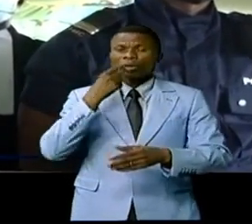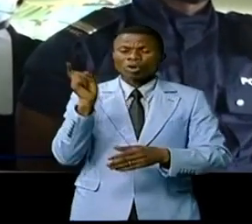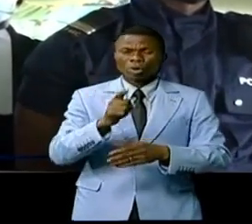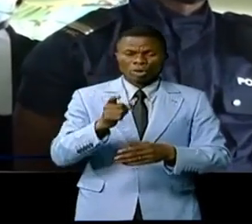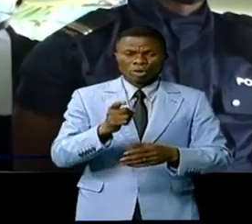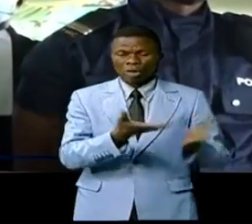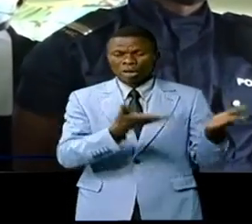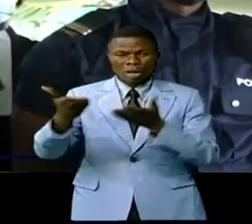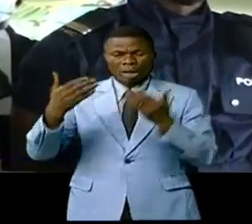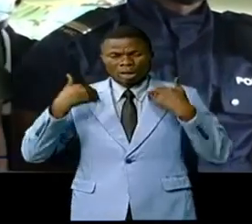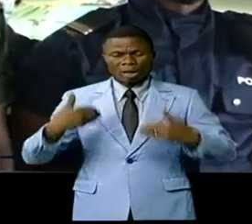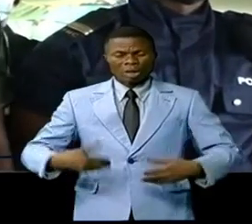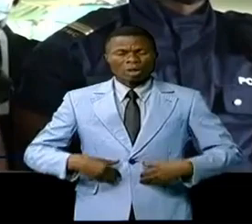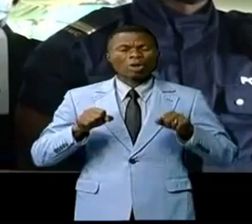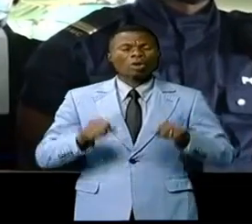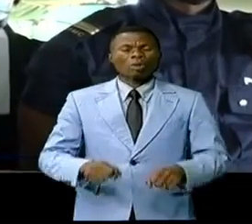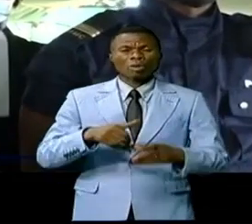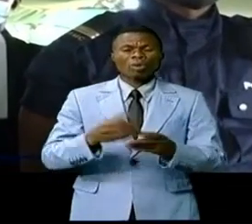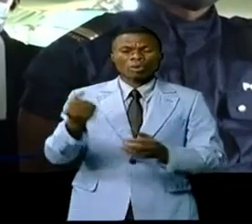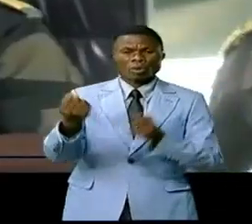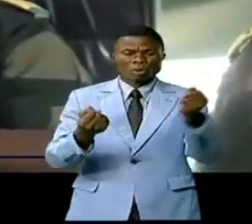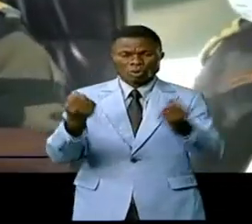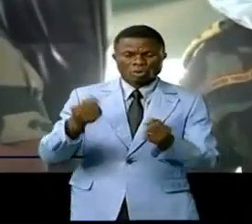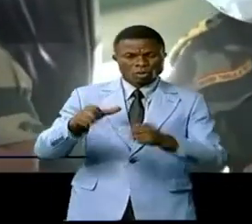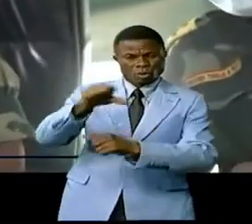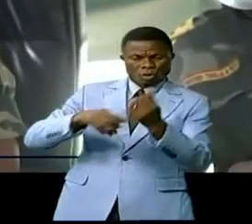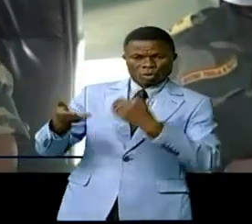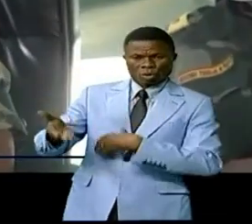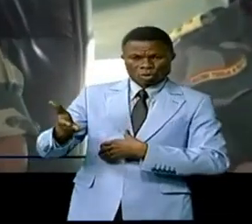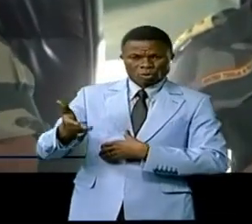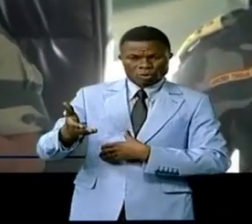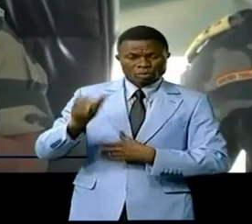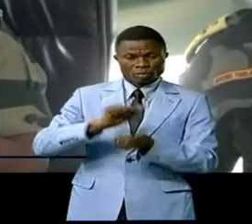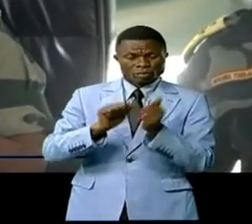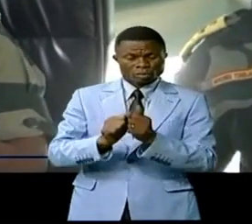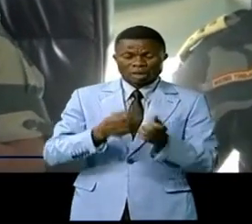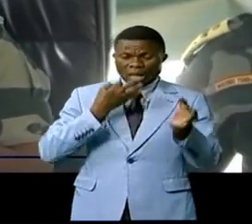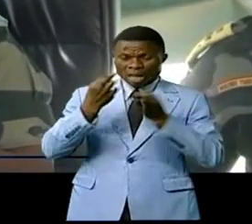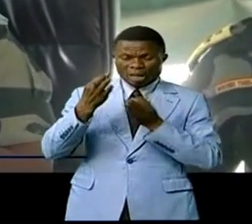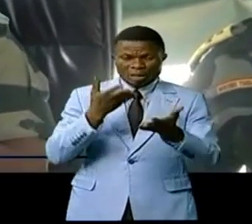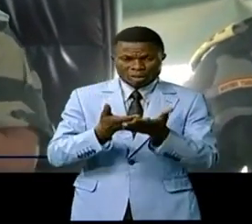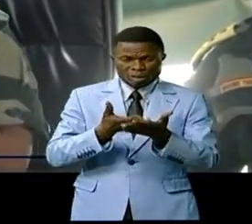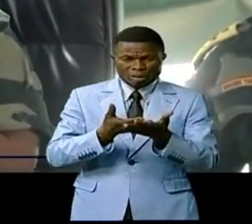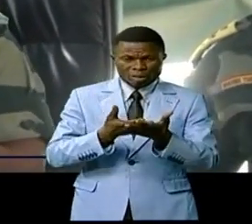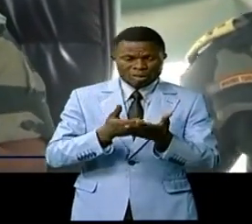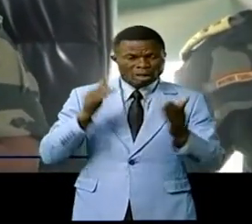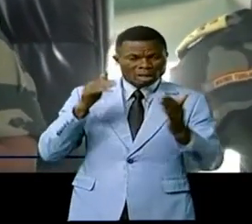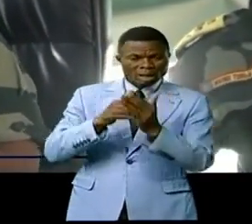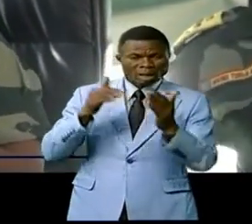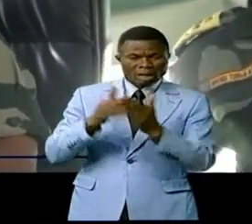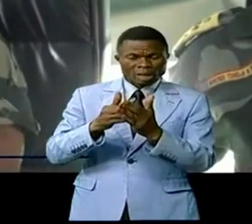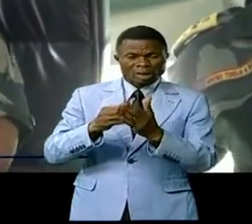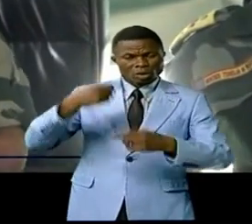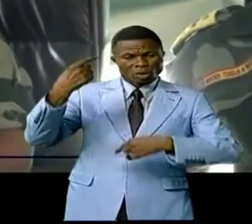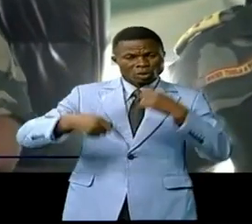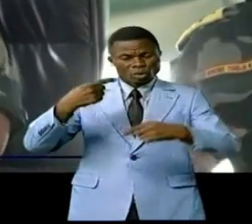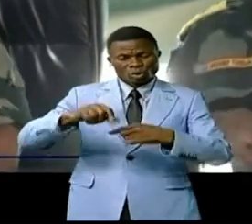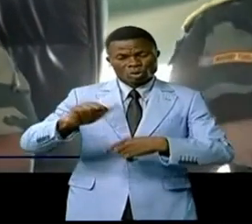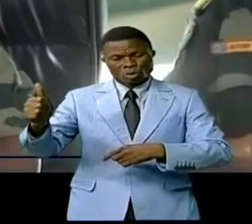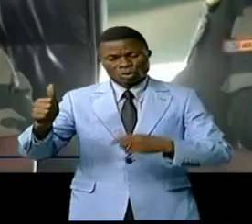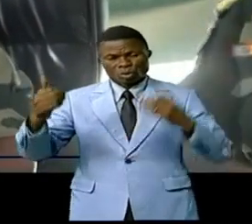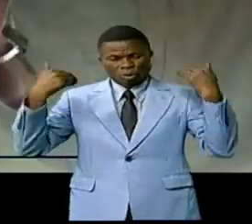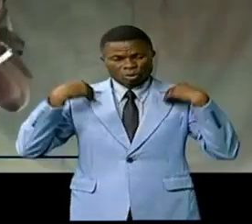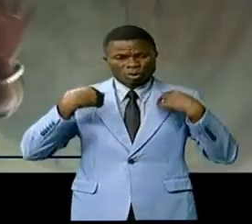corps sans vie se trouvant dans la voiture aux alentours. Face à toutes ces révélations et à la confrontation avec le lieutenant Kateberi,